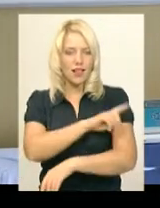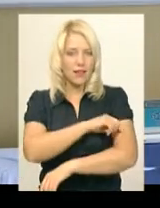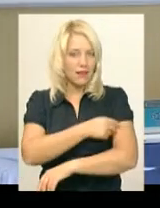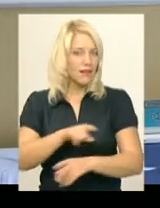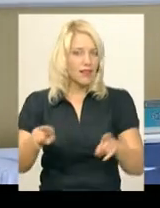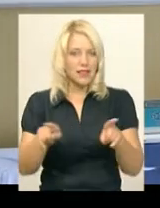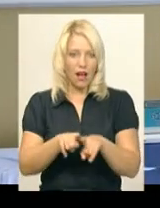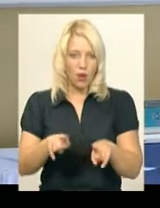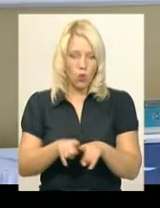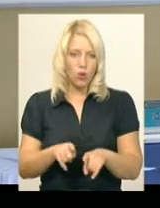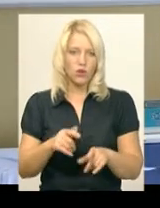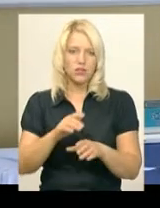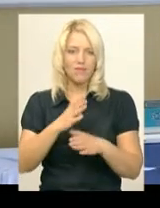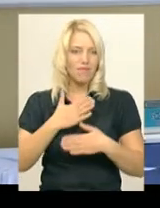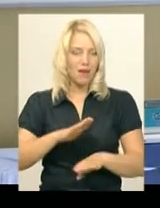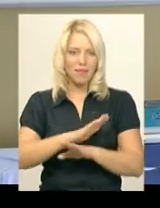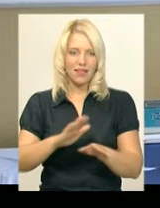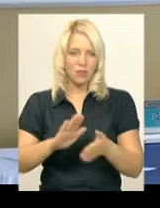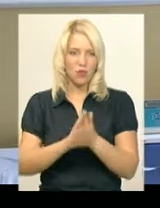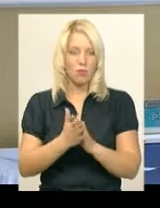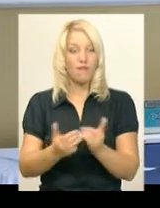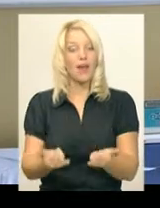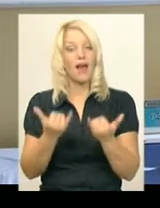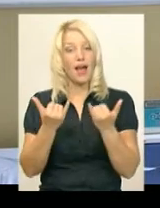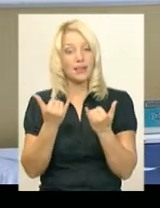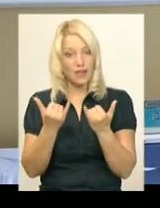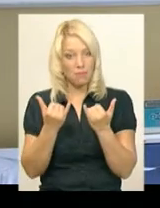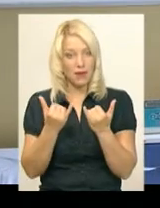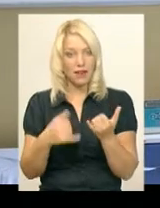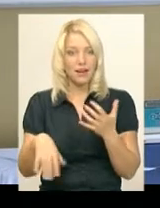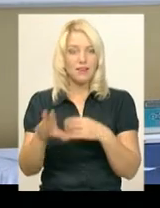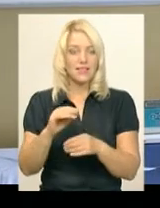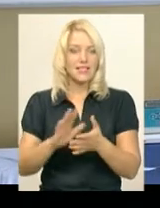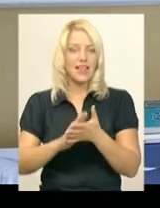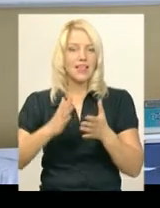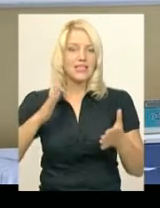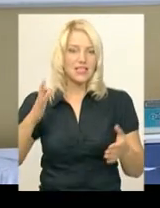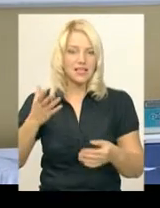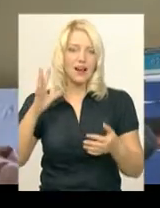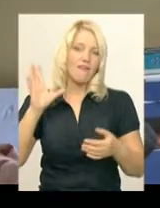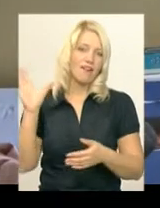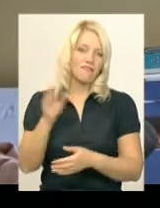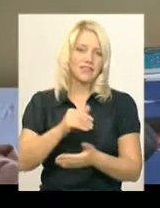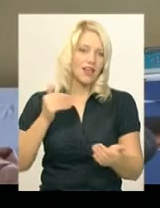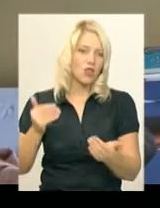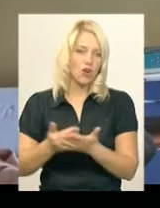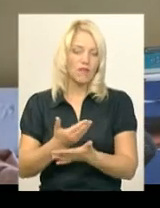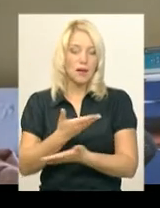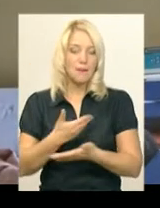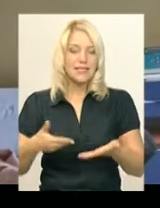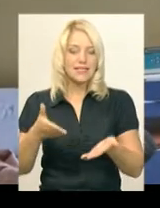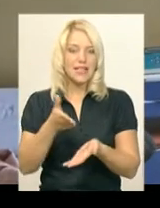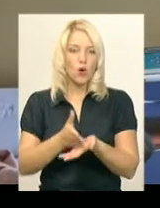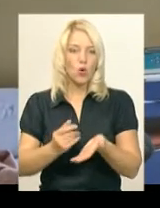приємні умови. А тепер? А тепер все яскраве, все нове. Ми знаходимося в